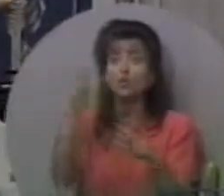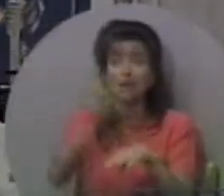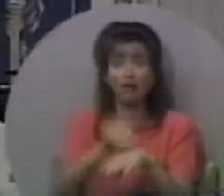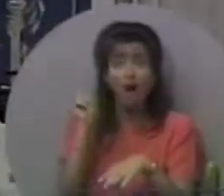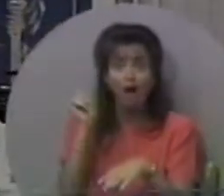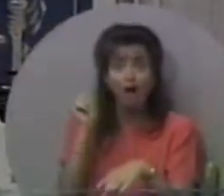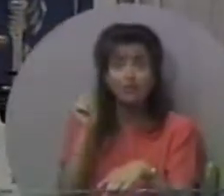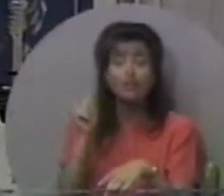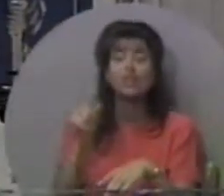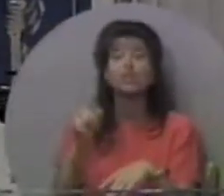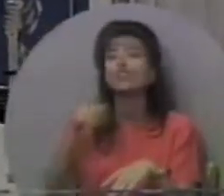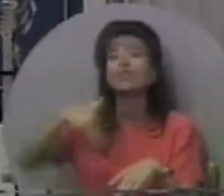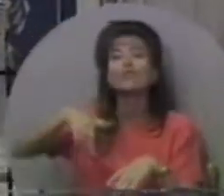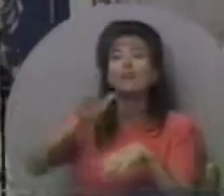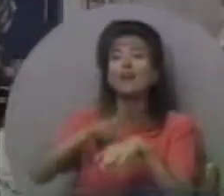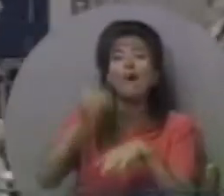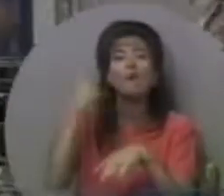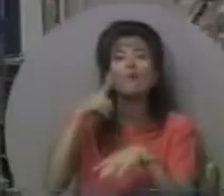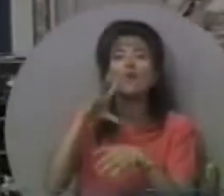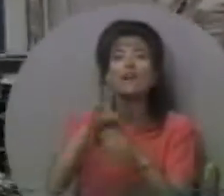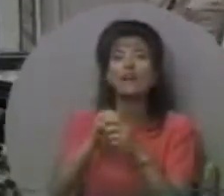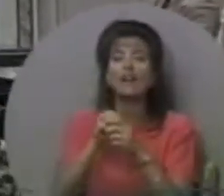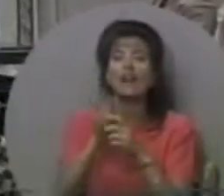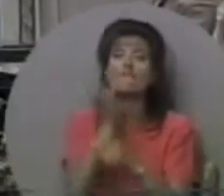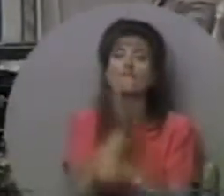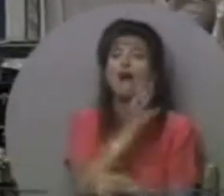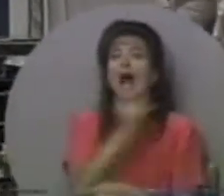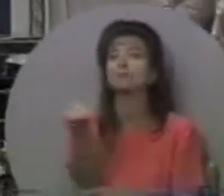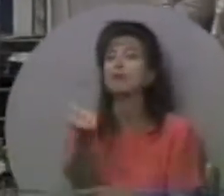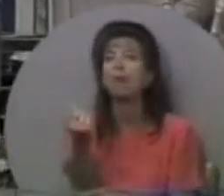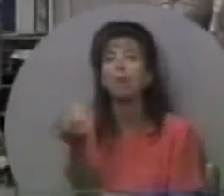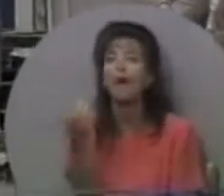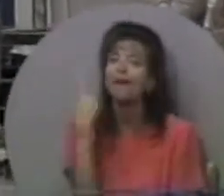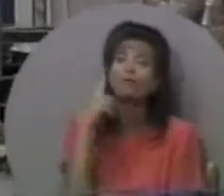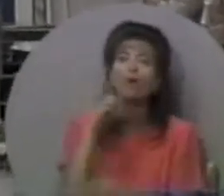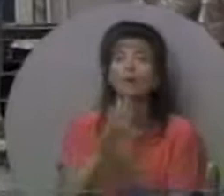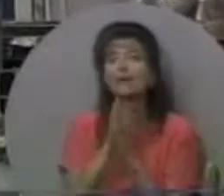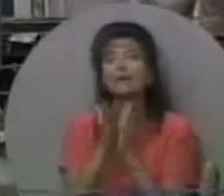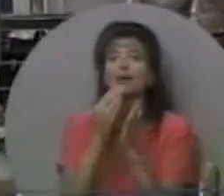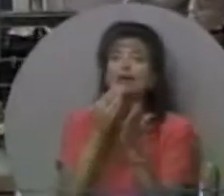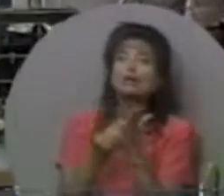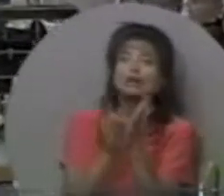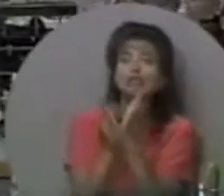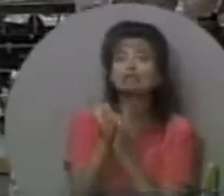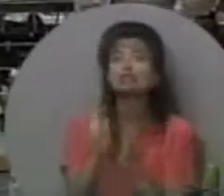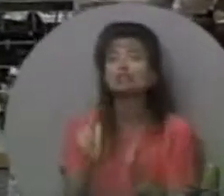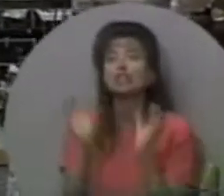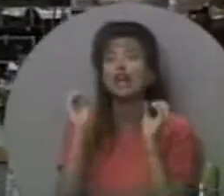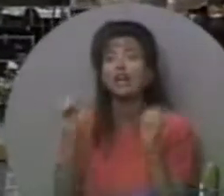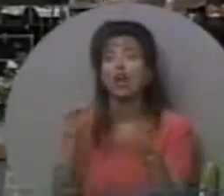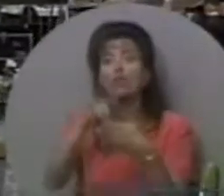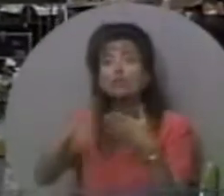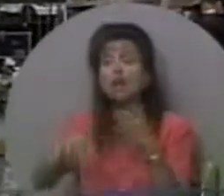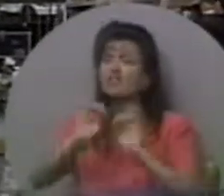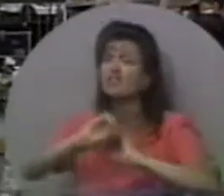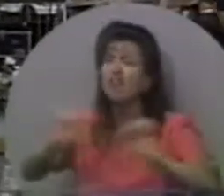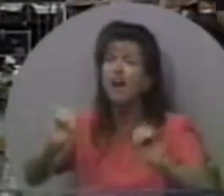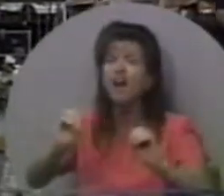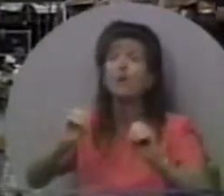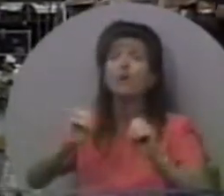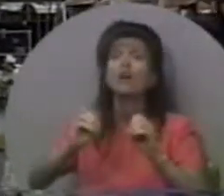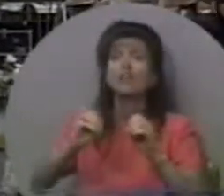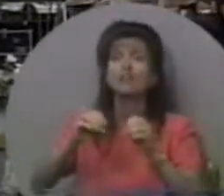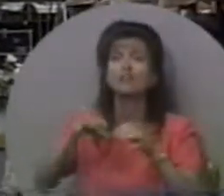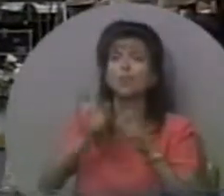Ви були покликані не для того, щоб жити десь там навколо Госпі, на якійсь фермі, бути гарним християнином без